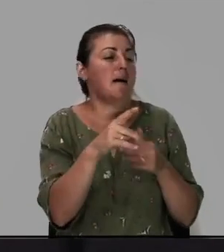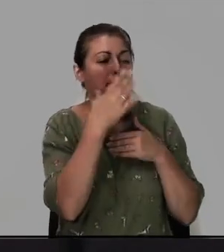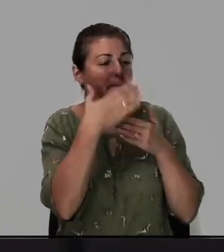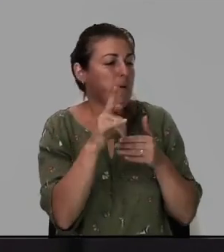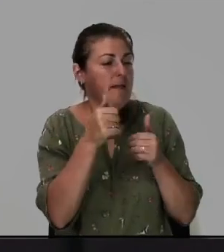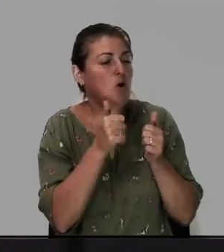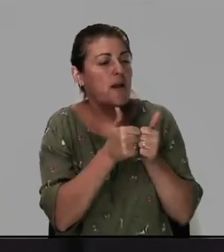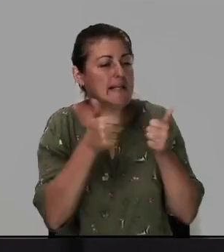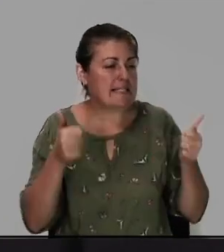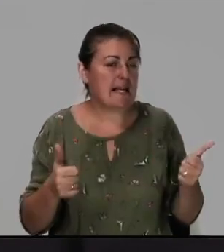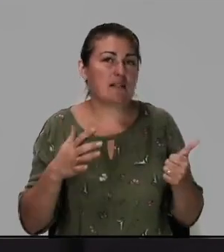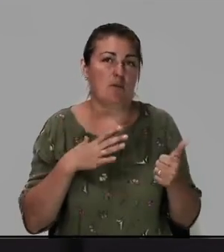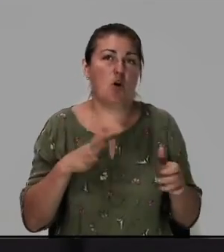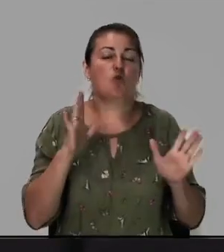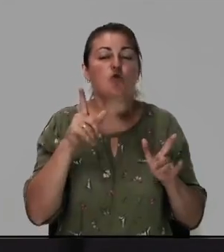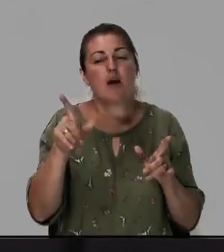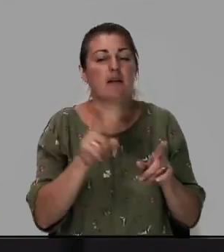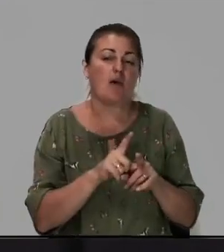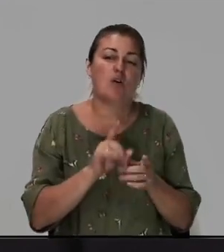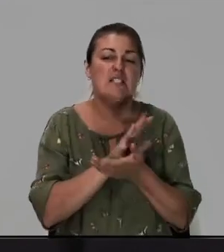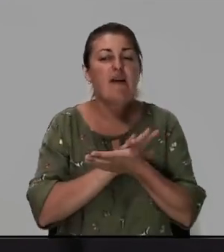потому что они святые